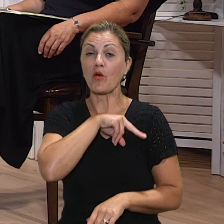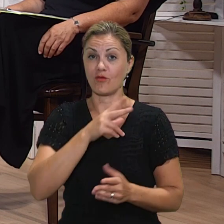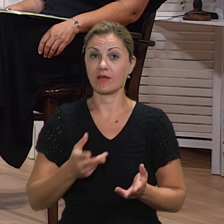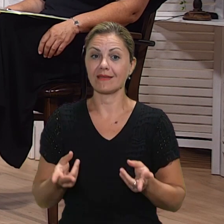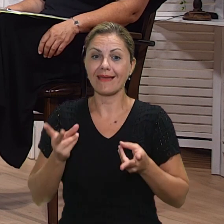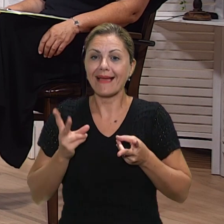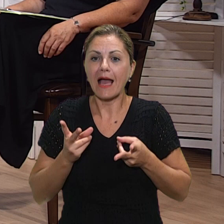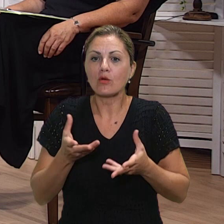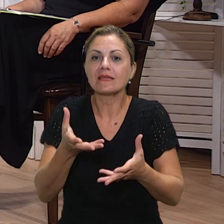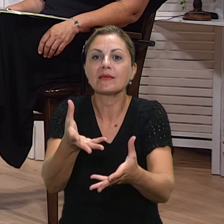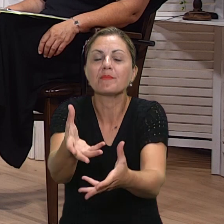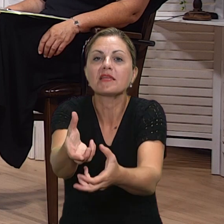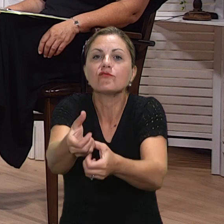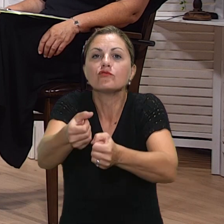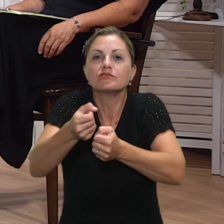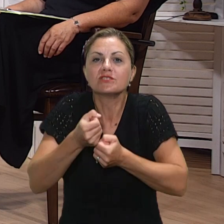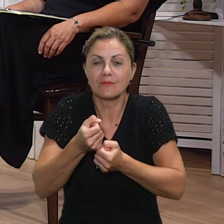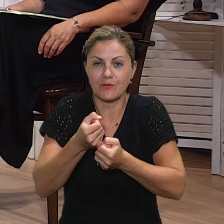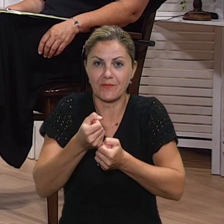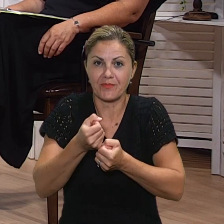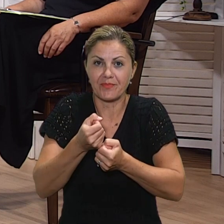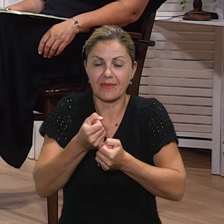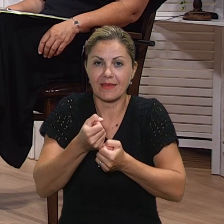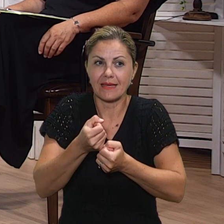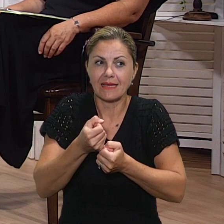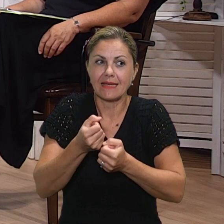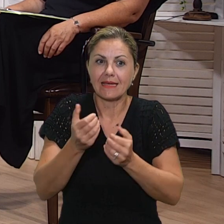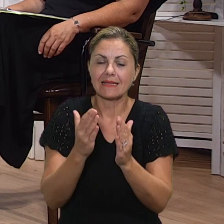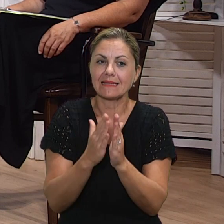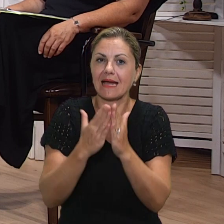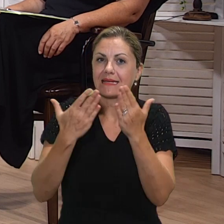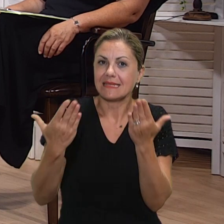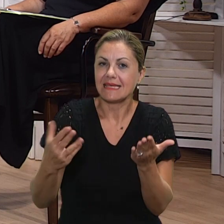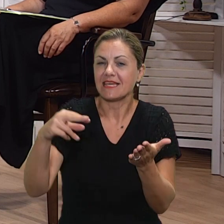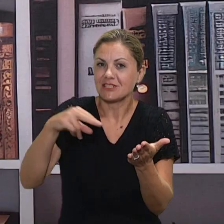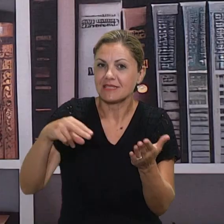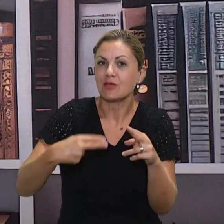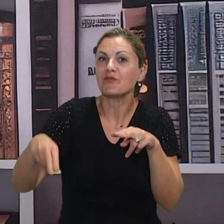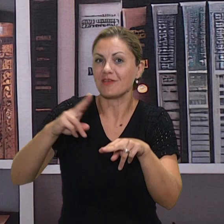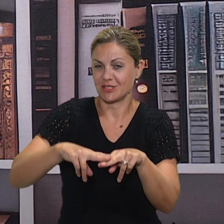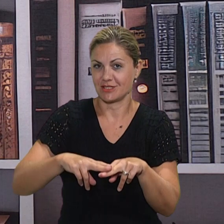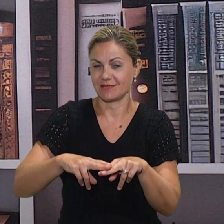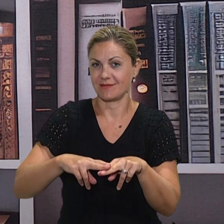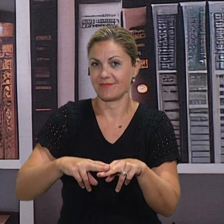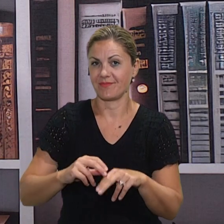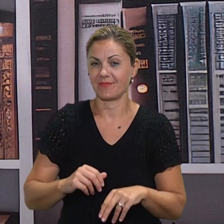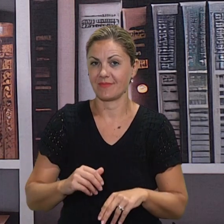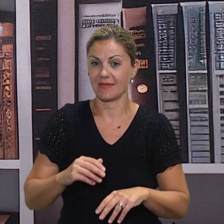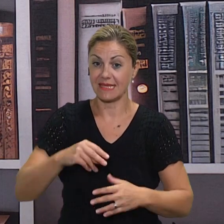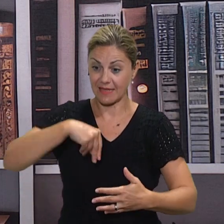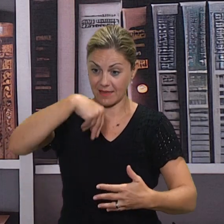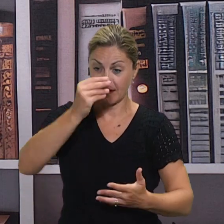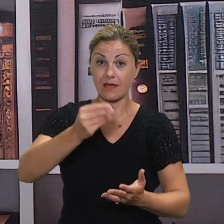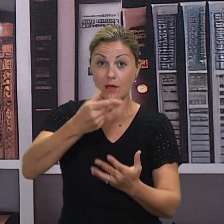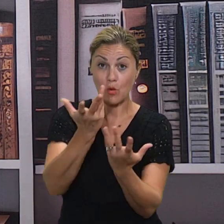kako zapravo privući djecu knjigama, kako privući ih nekakvom jezičnom izražavanju, a grafom motoriku,